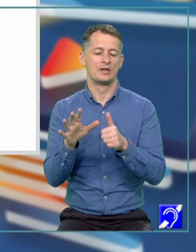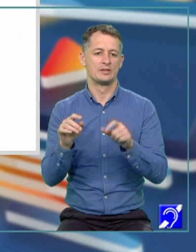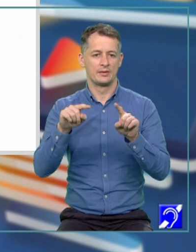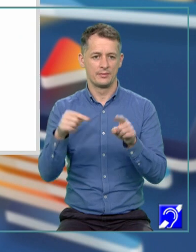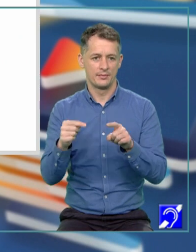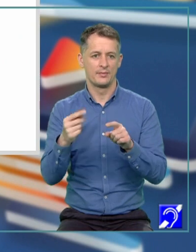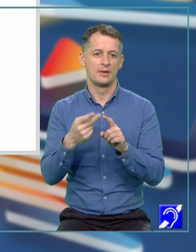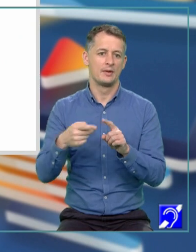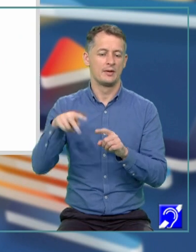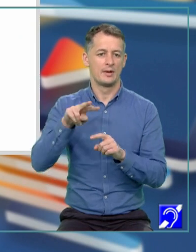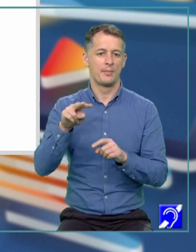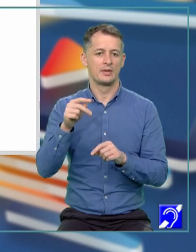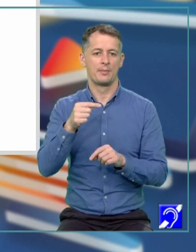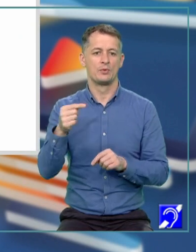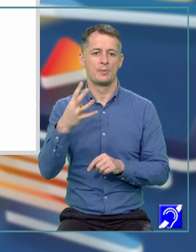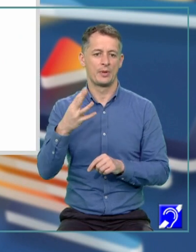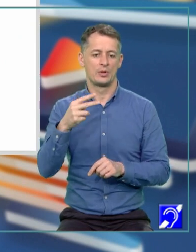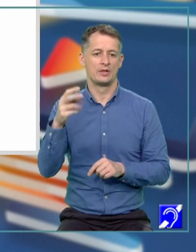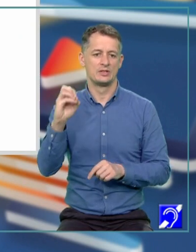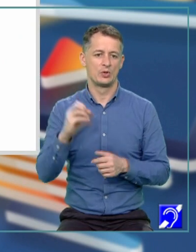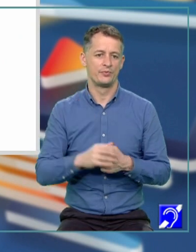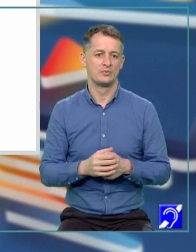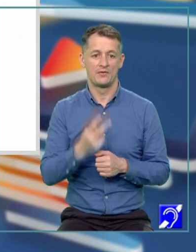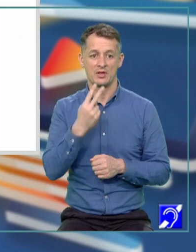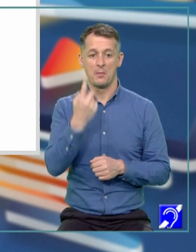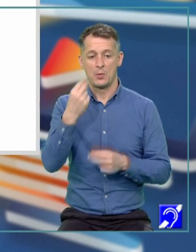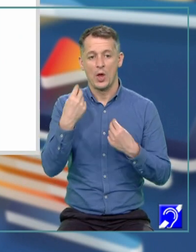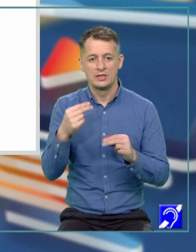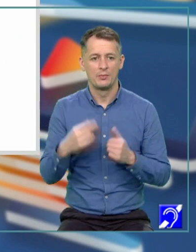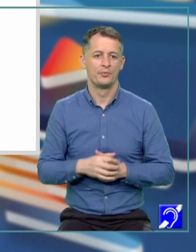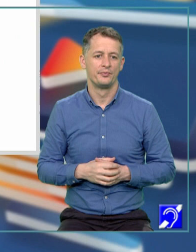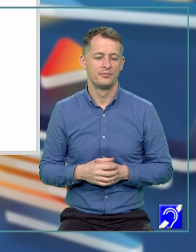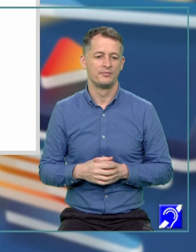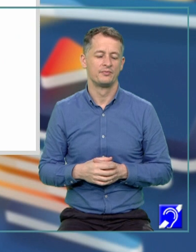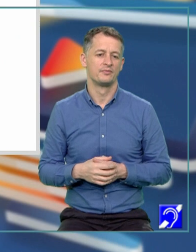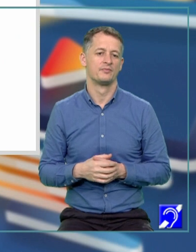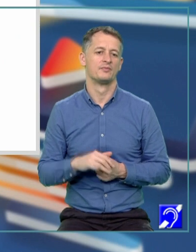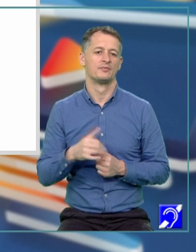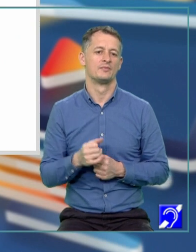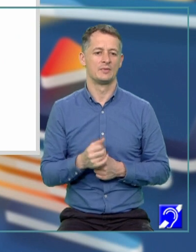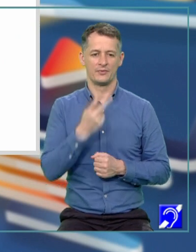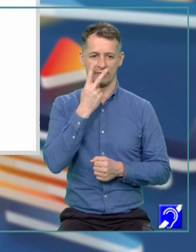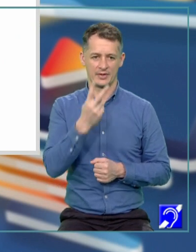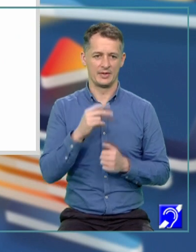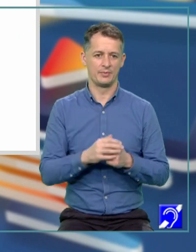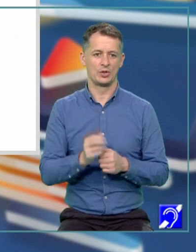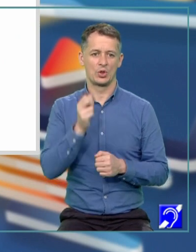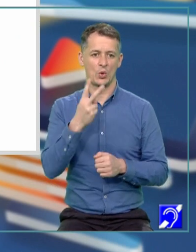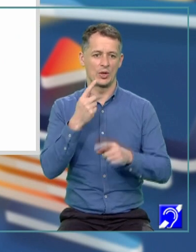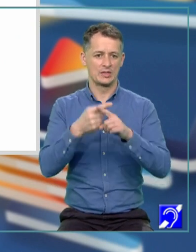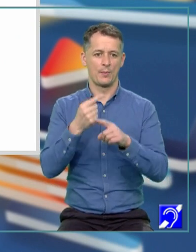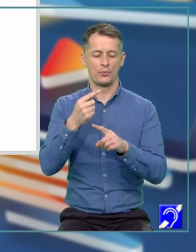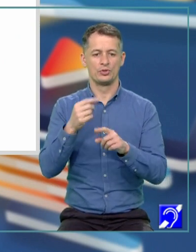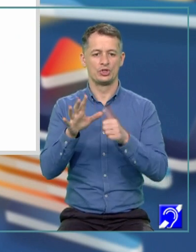variante de rezolvare. Haideți să o vedem pe prima. Și anume, observăm că 2X plus 6 totul la